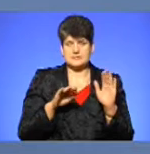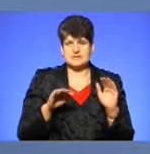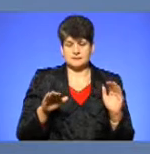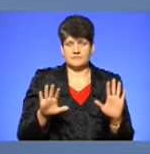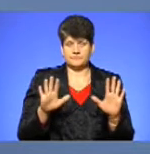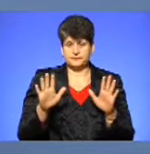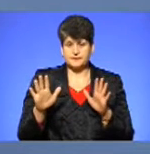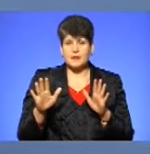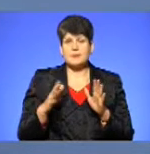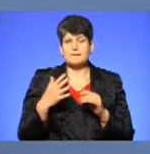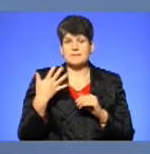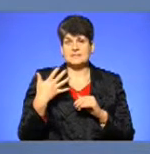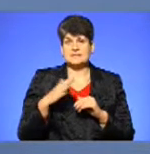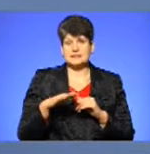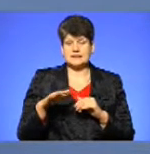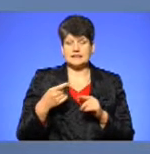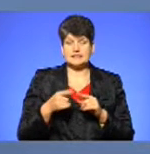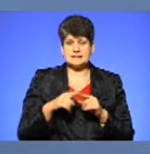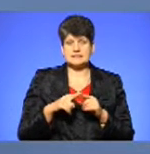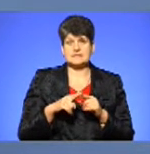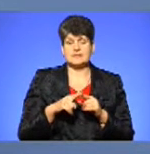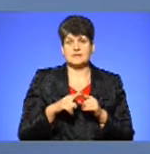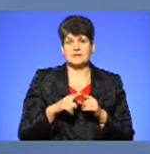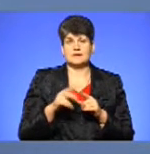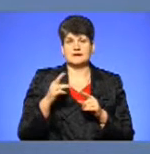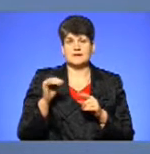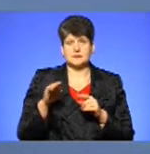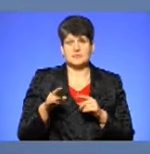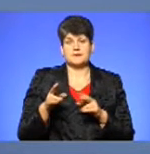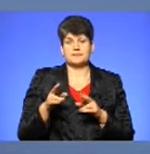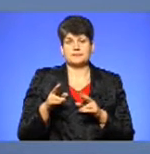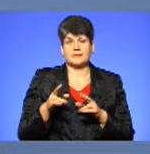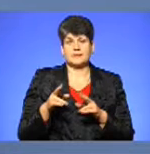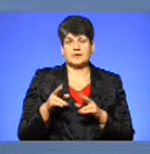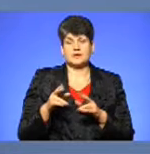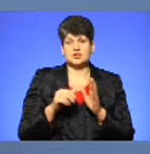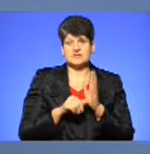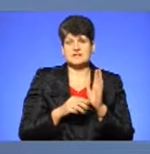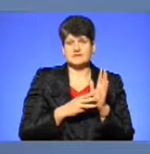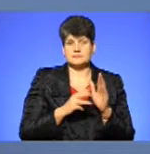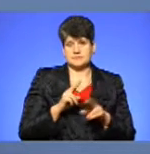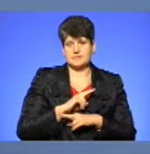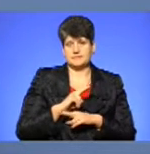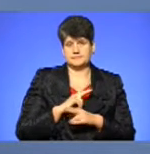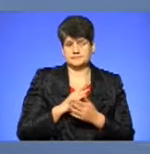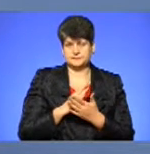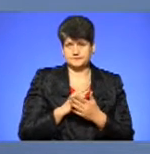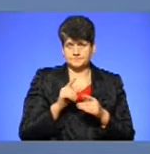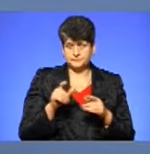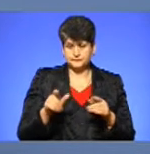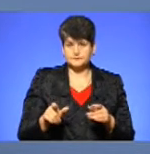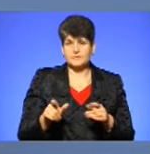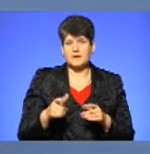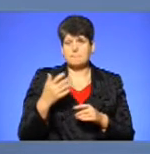50 дітей – це ДТП з потерпілими. От, з цих 68, під час яких